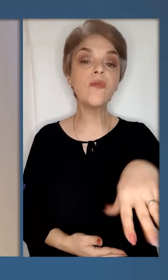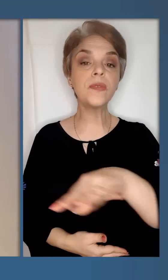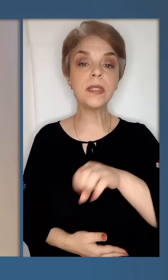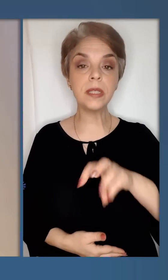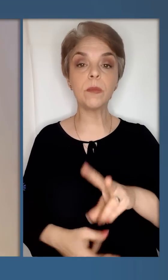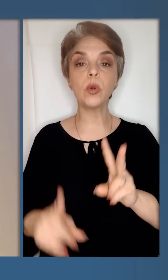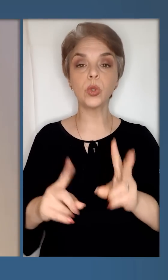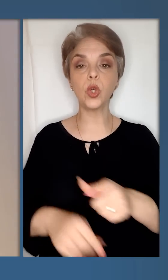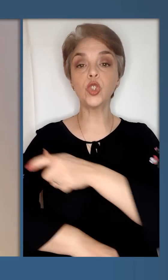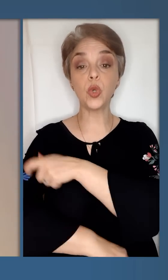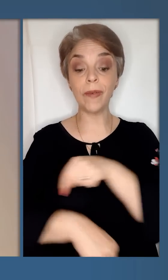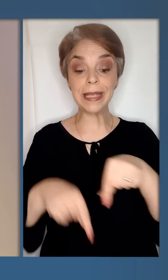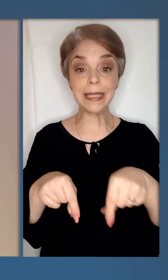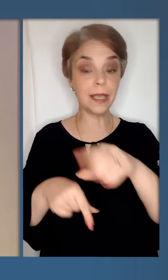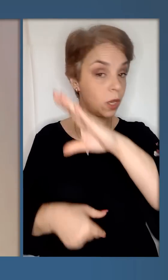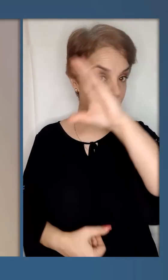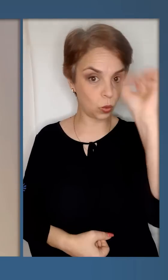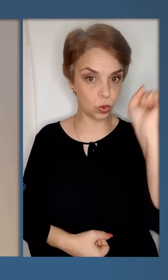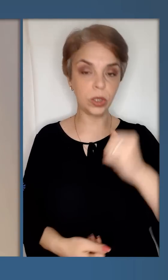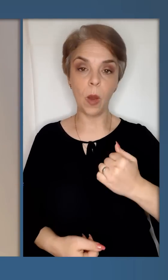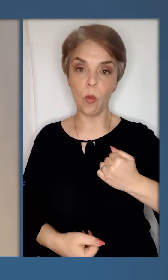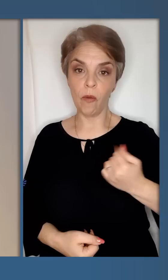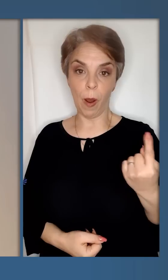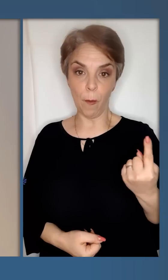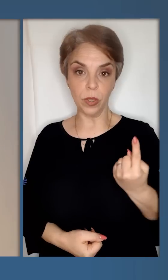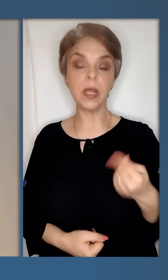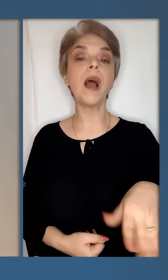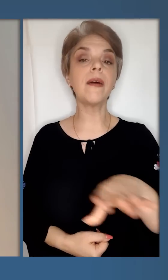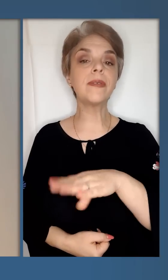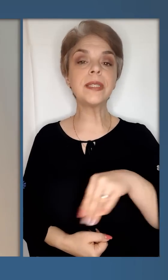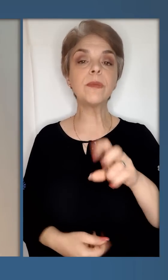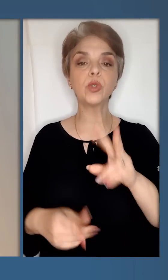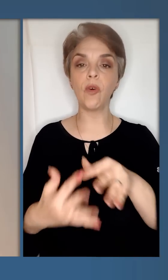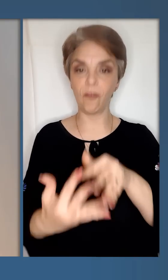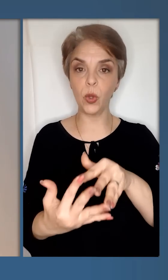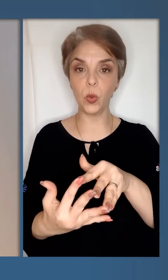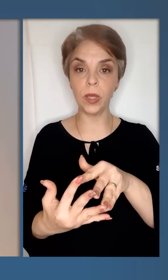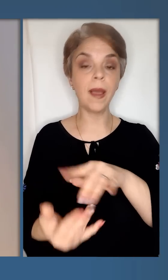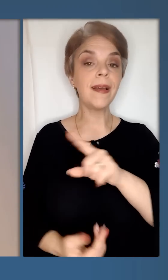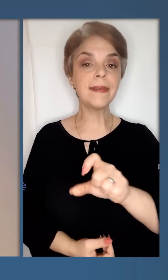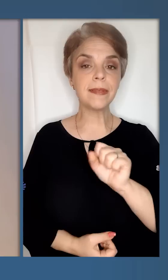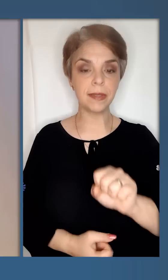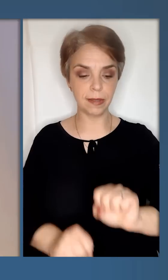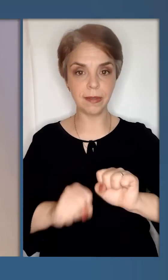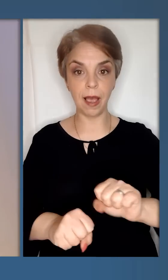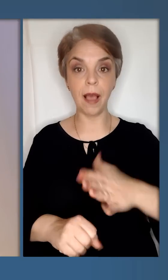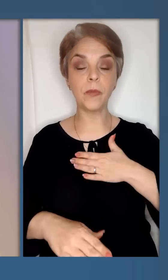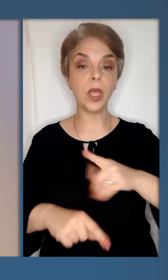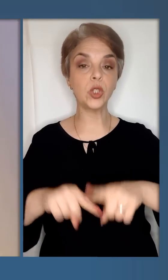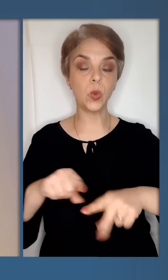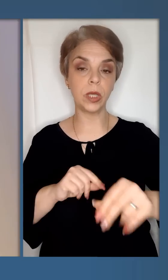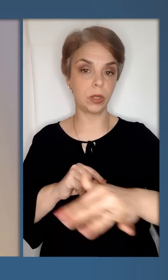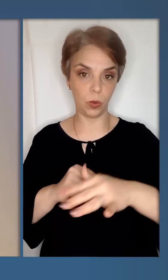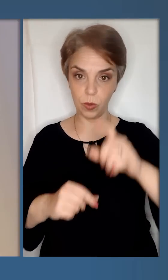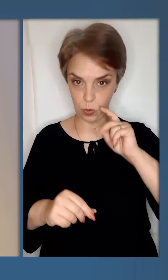Я дякую всім, хто чергуватиме цієї ночі на бойових постах, дякую всім, хто воює за